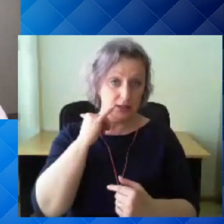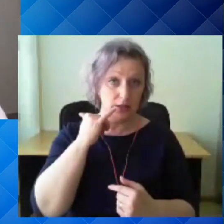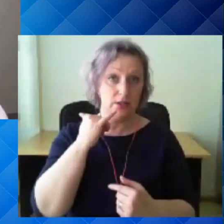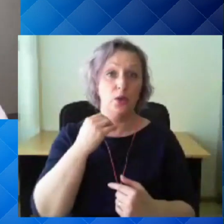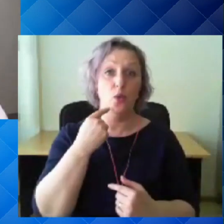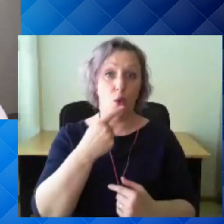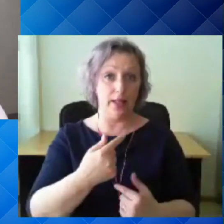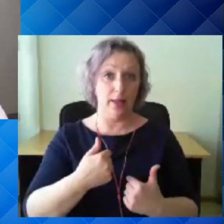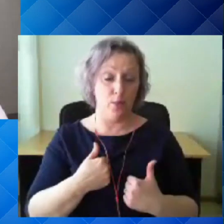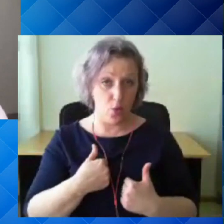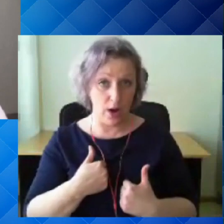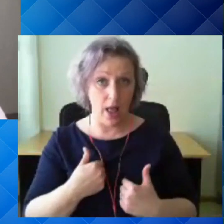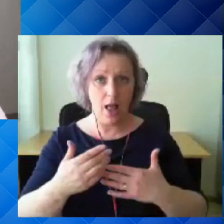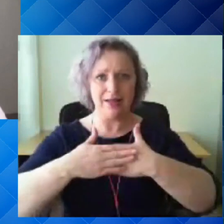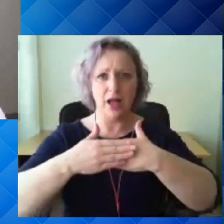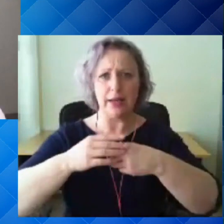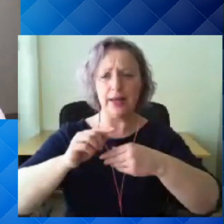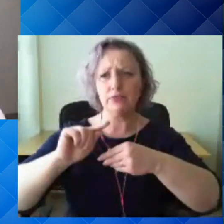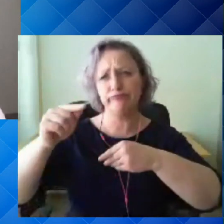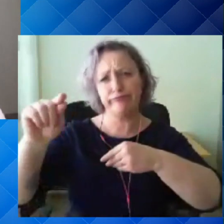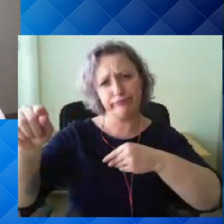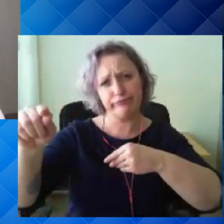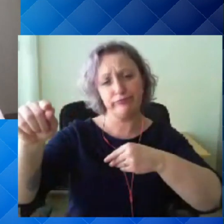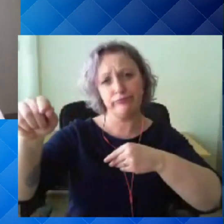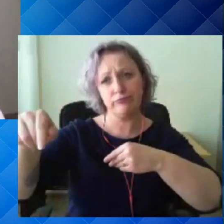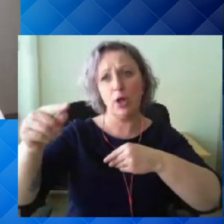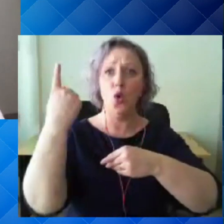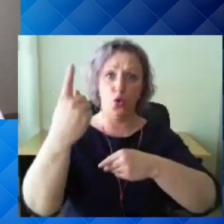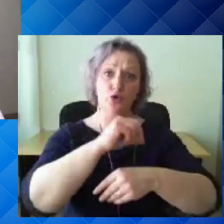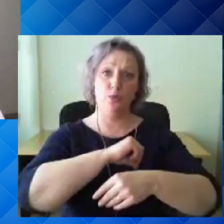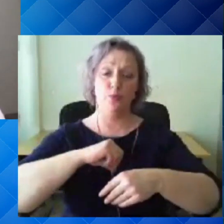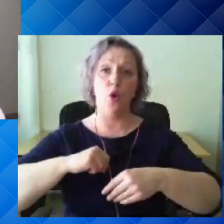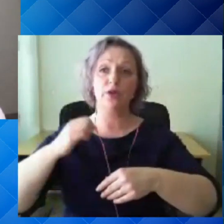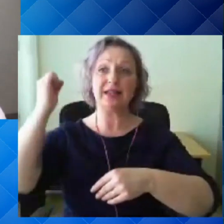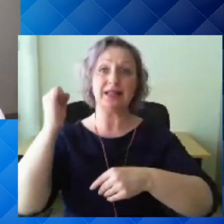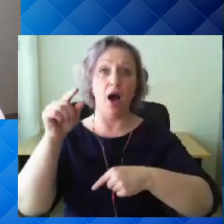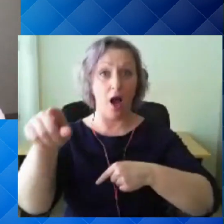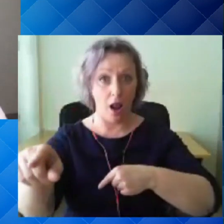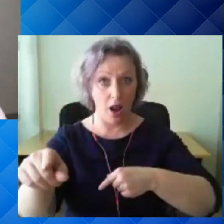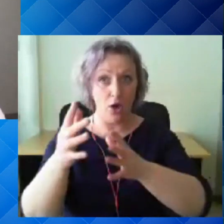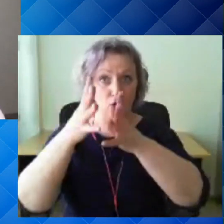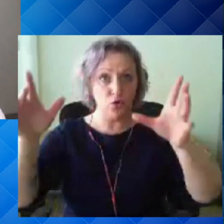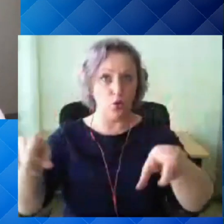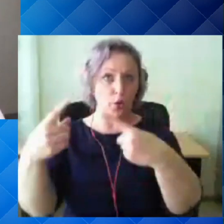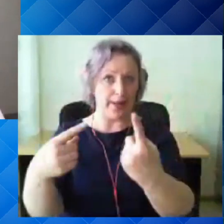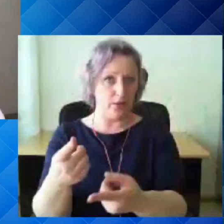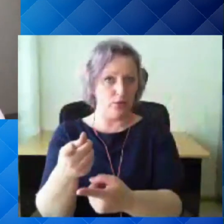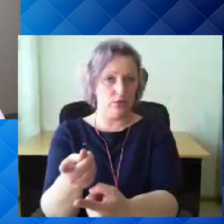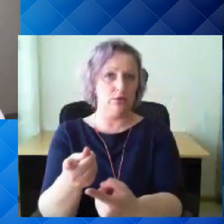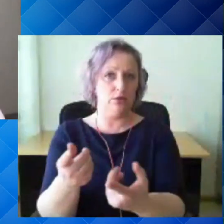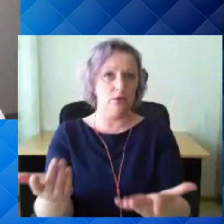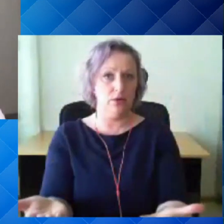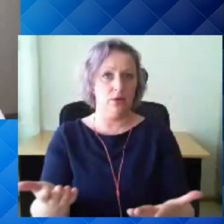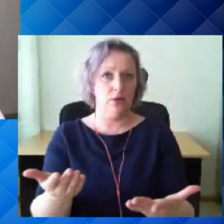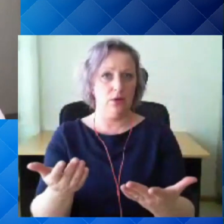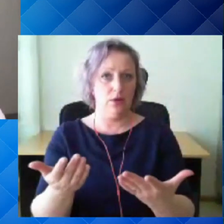mitte kaugel Tallinnast ühes spordi saalis toimub suur üritus. Et mis